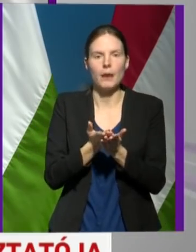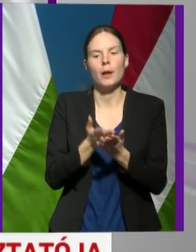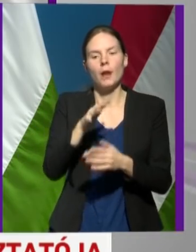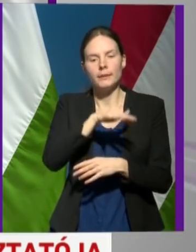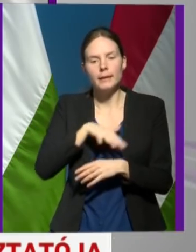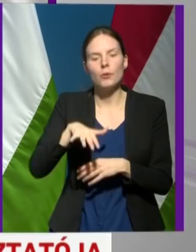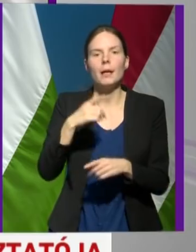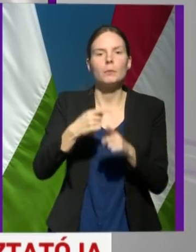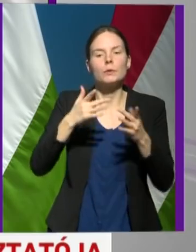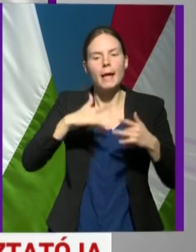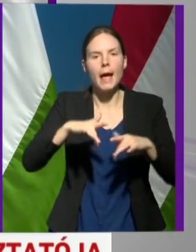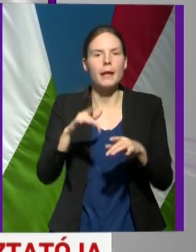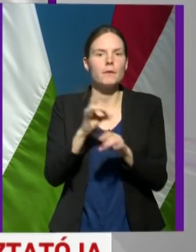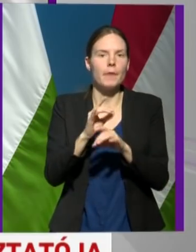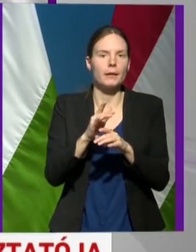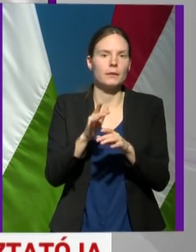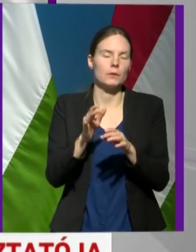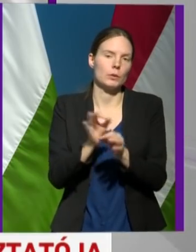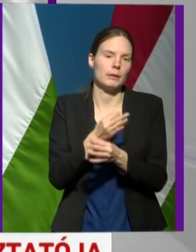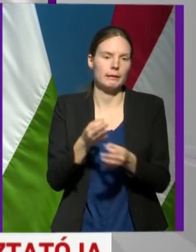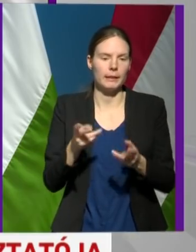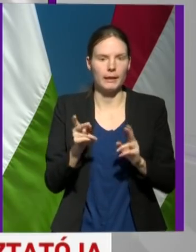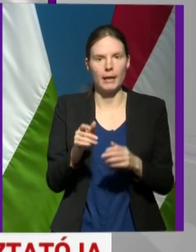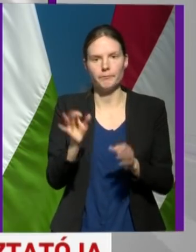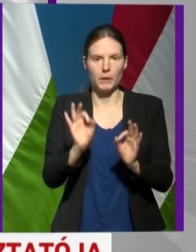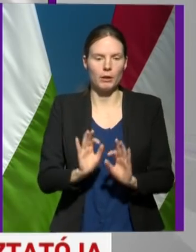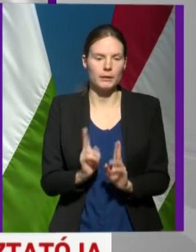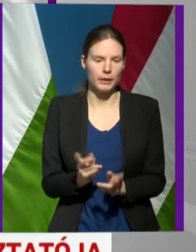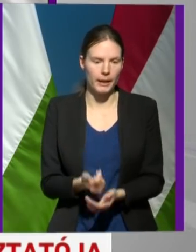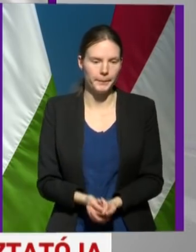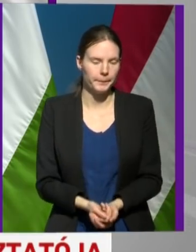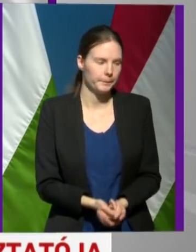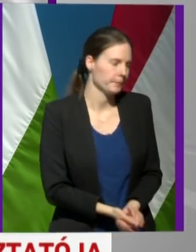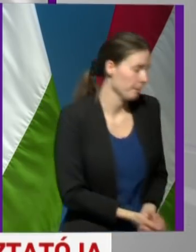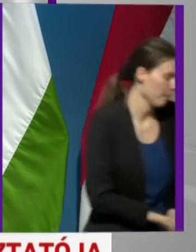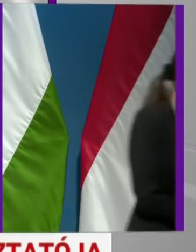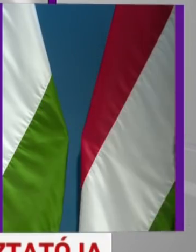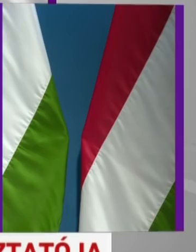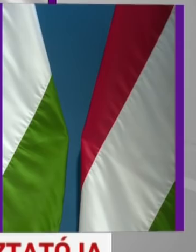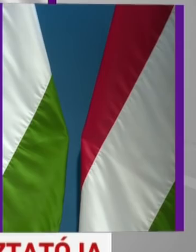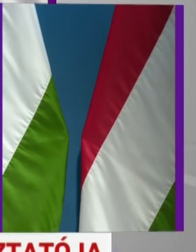fertőtlenítését ezt elvégezzék. Köszönöm, tessék.